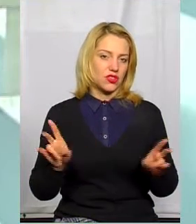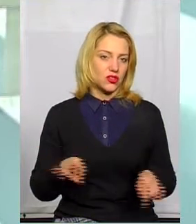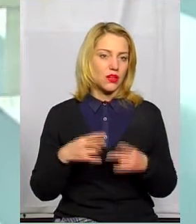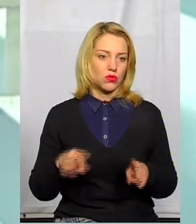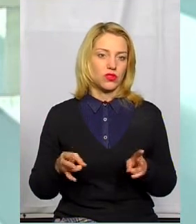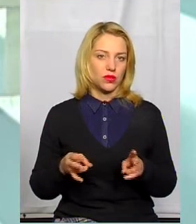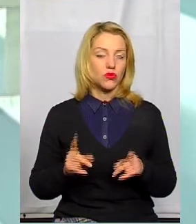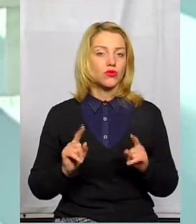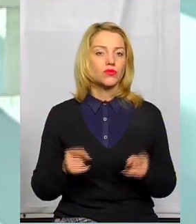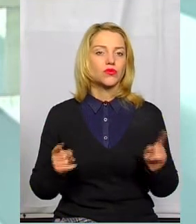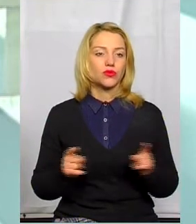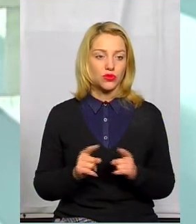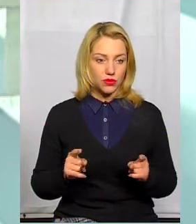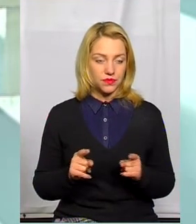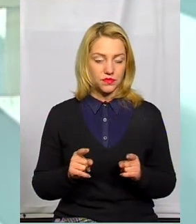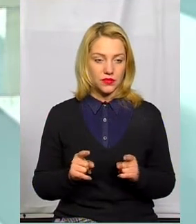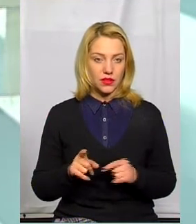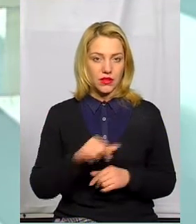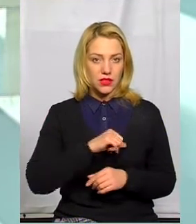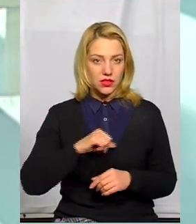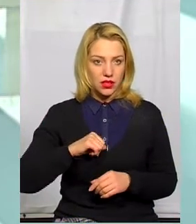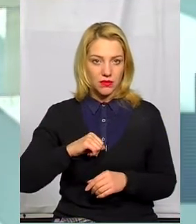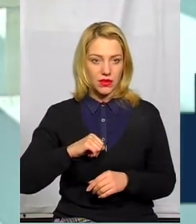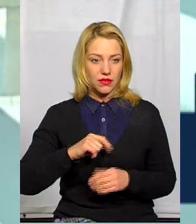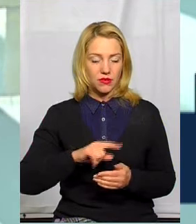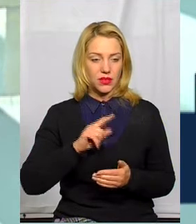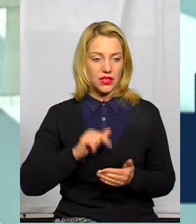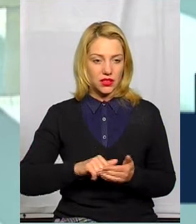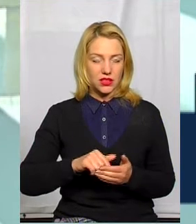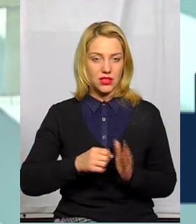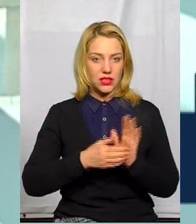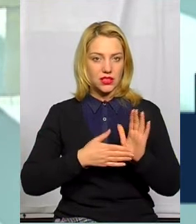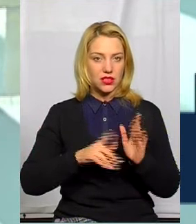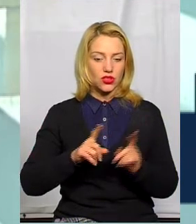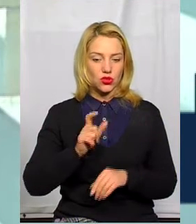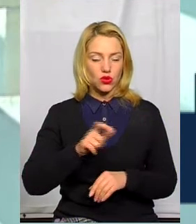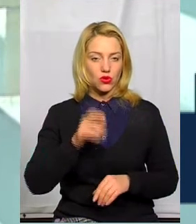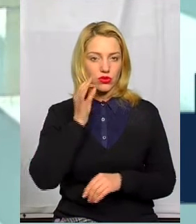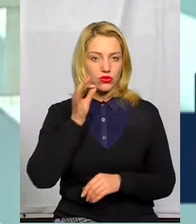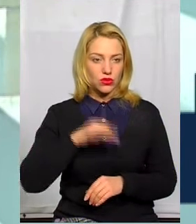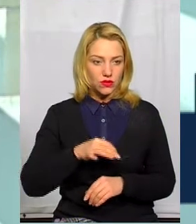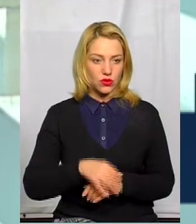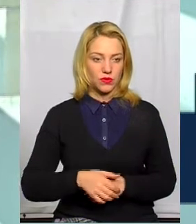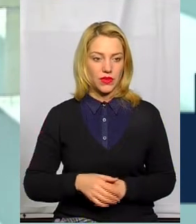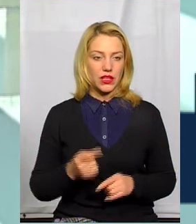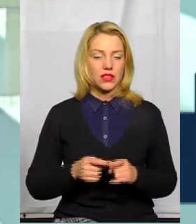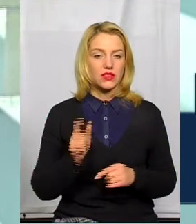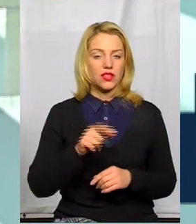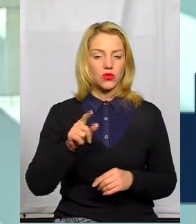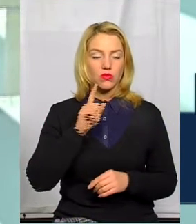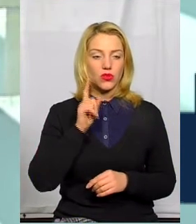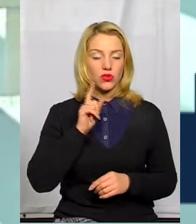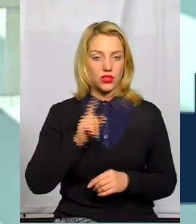сказав, тому що ви самі в питанні зазначили, що люди з досвідом, чи люди